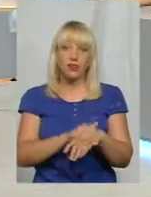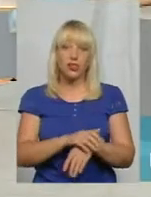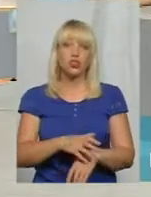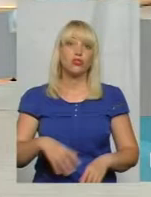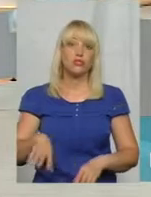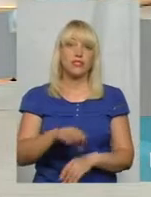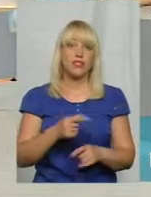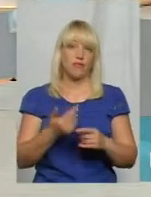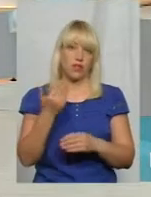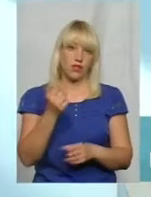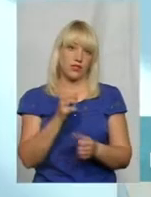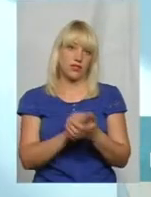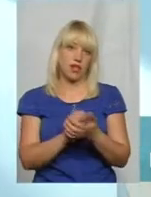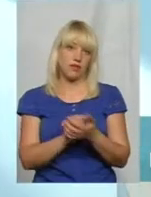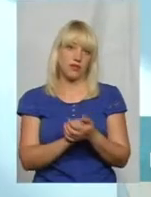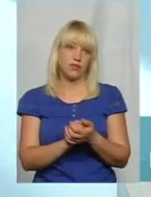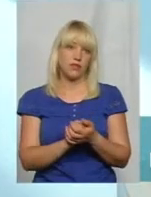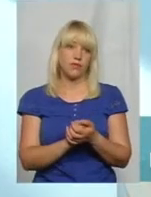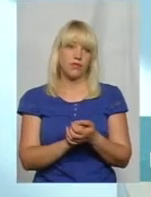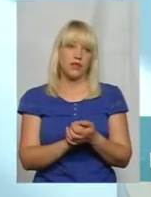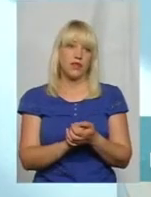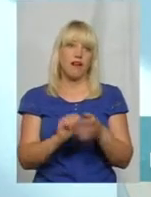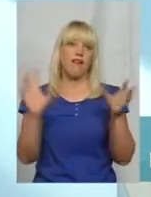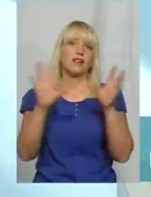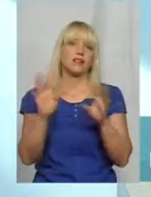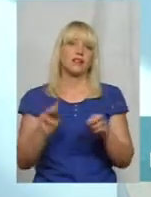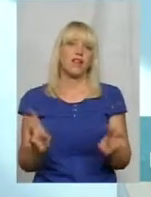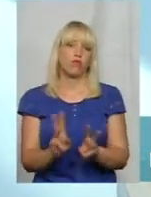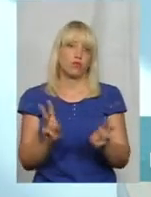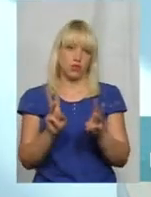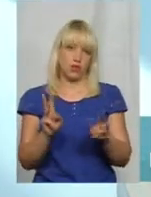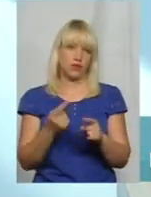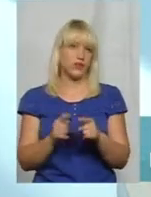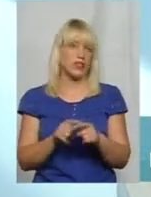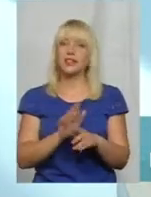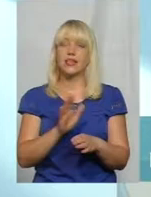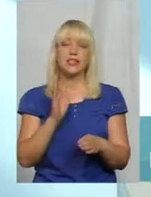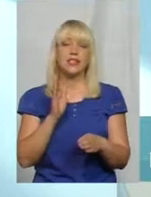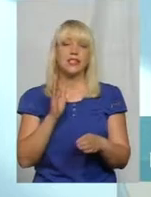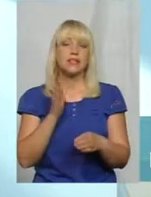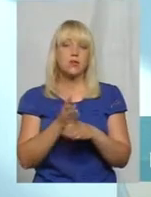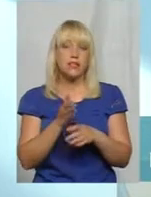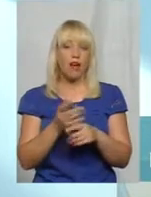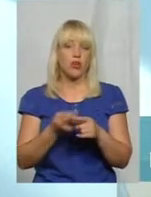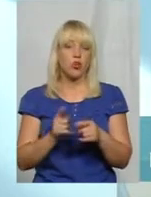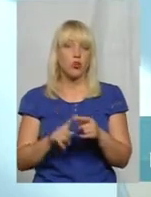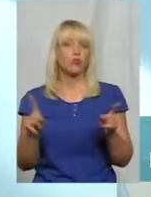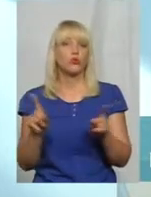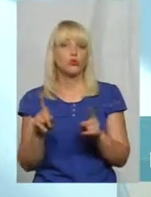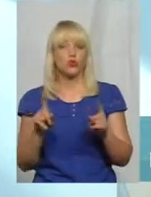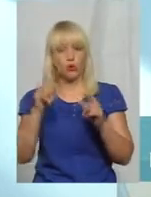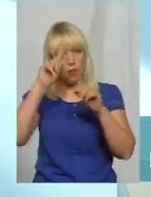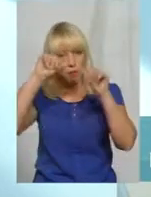займаються гасінням пожарів, а це не сприяє тому, що пам'ятка буде